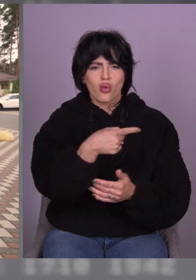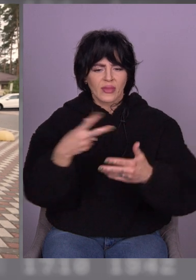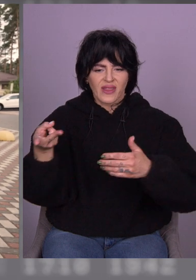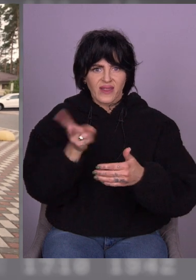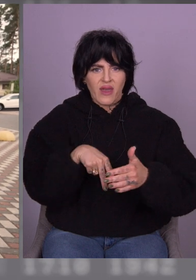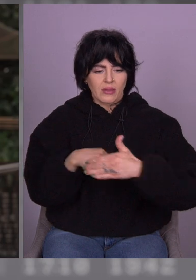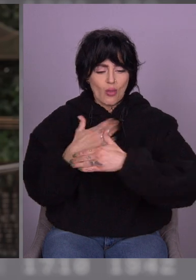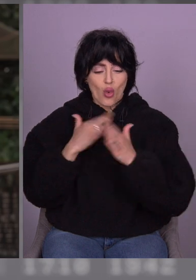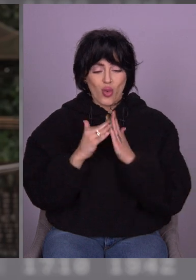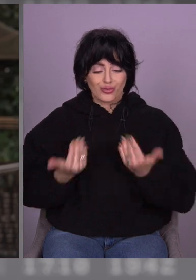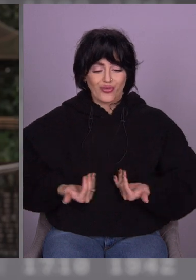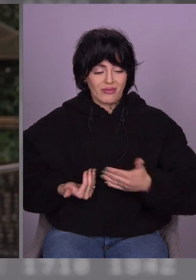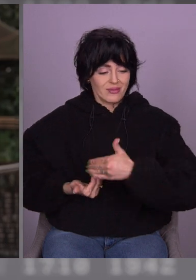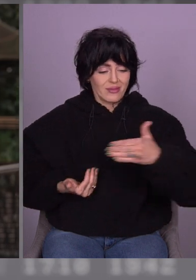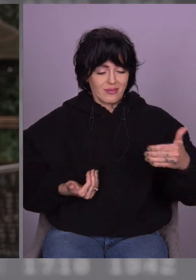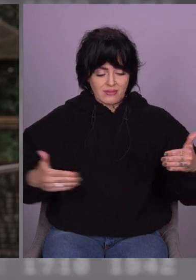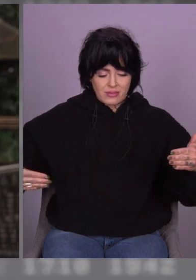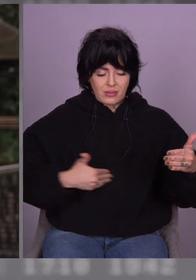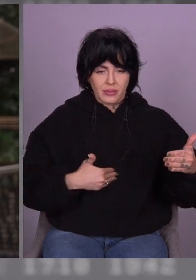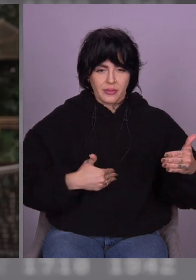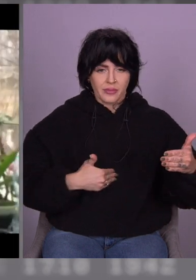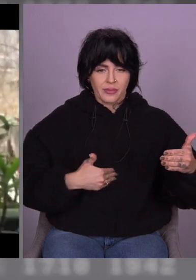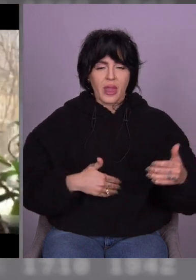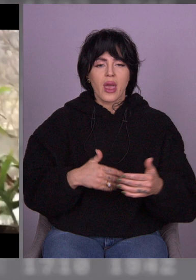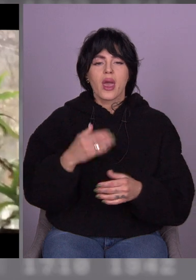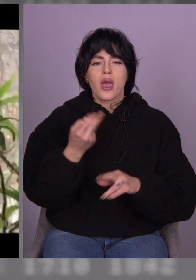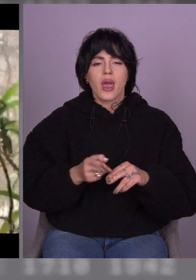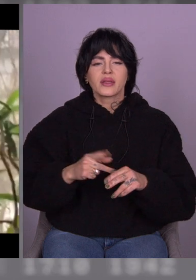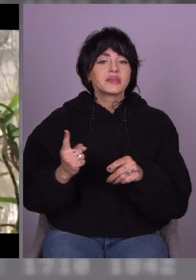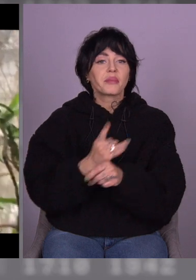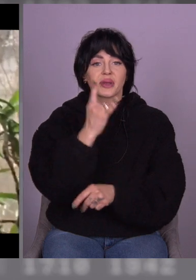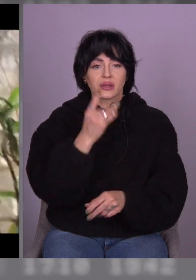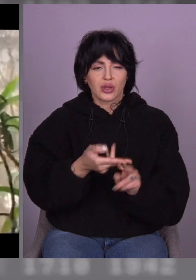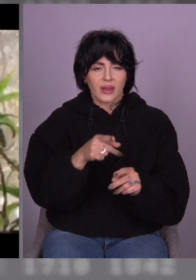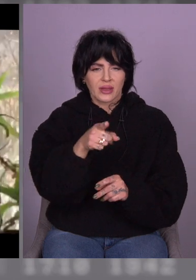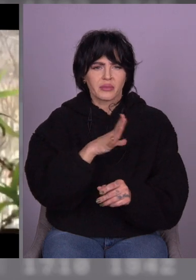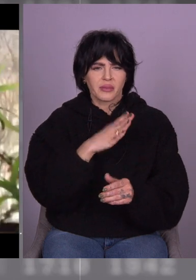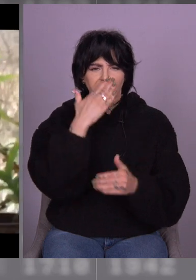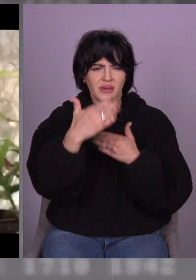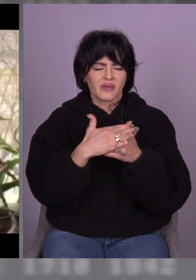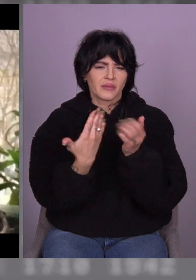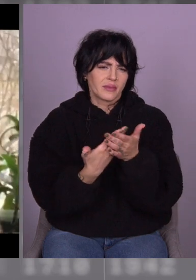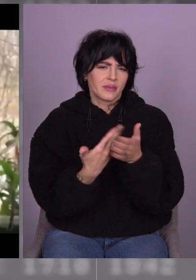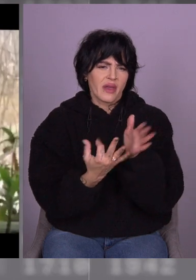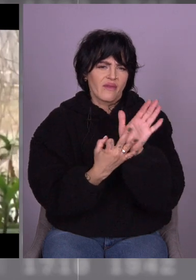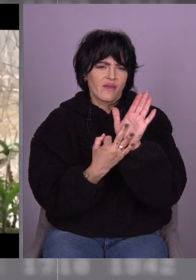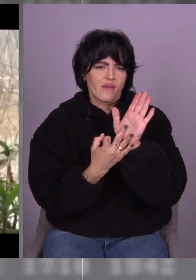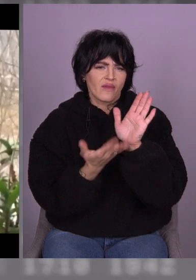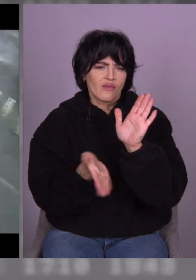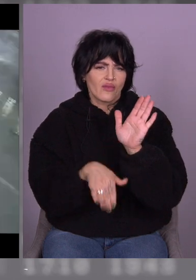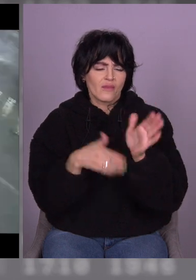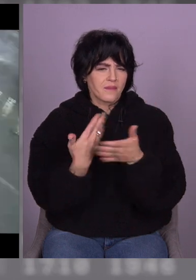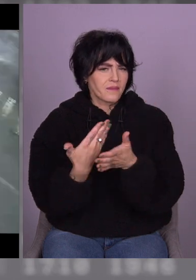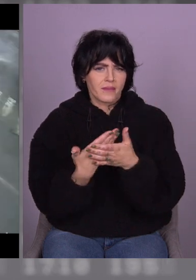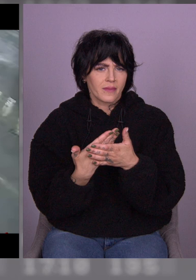нашим будиночком. І дивлюся, вони, ну це перші, їх було вісім потоків цих загарбників.